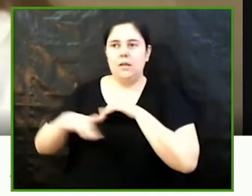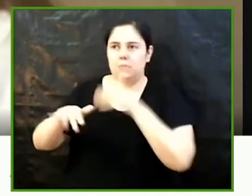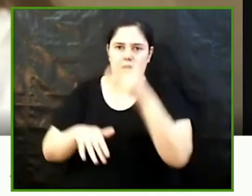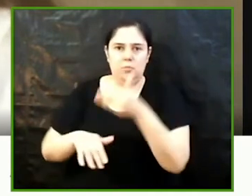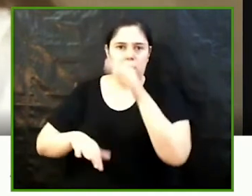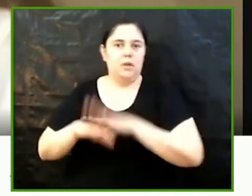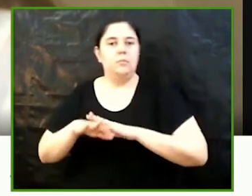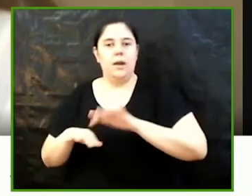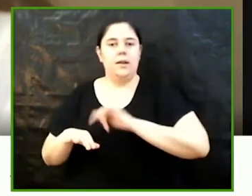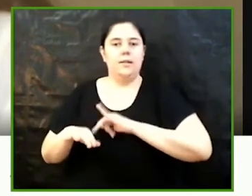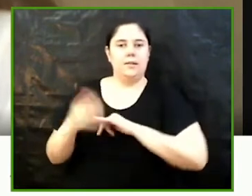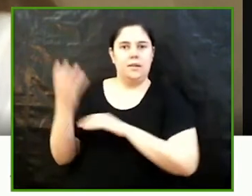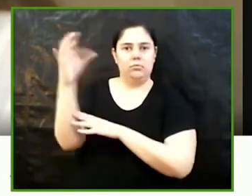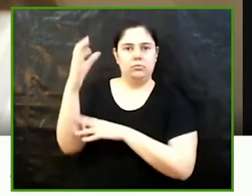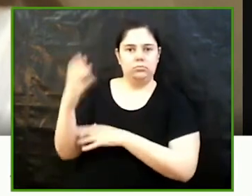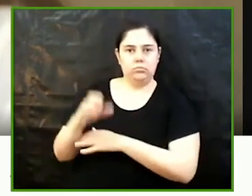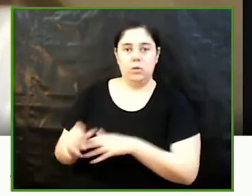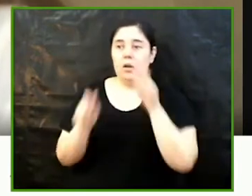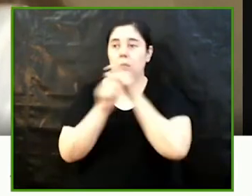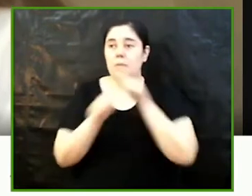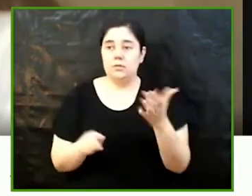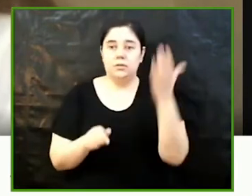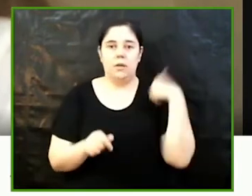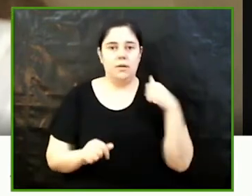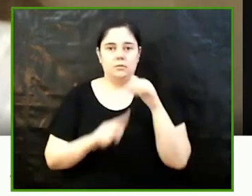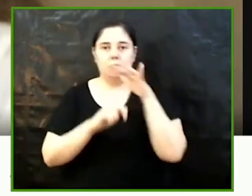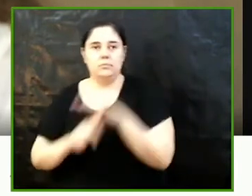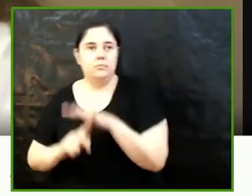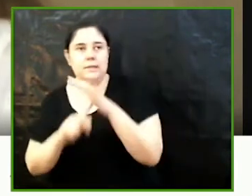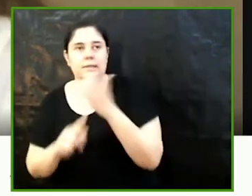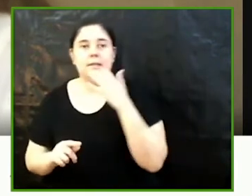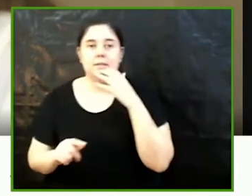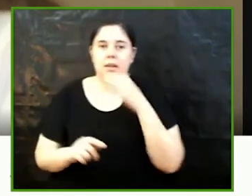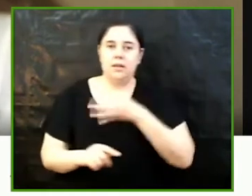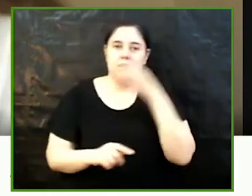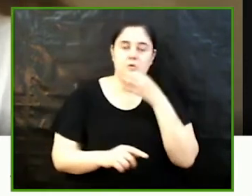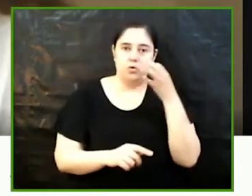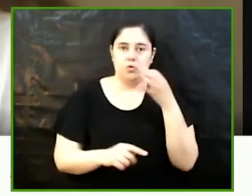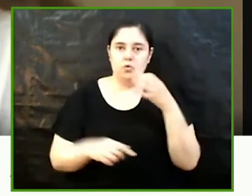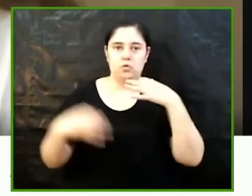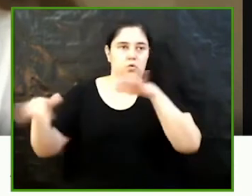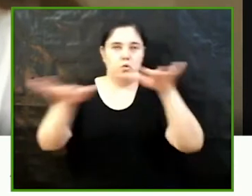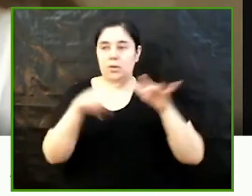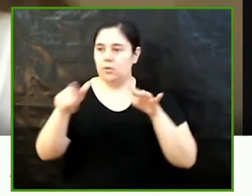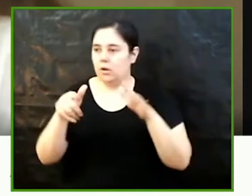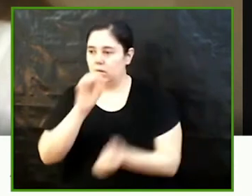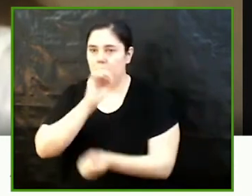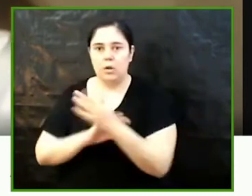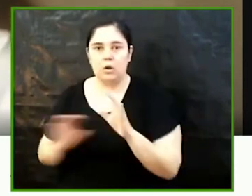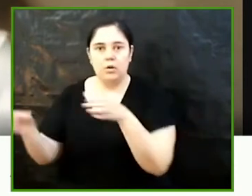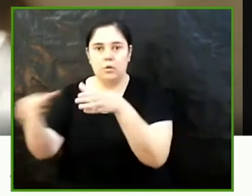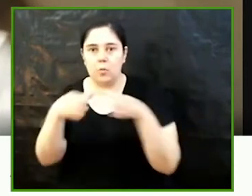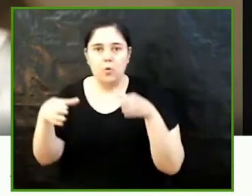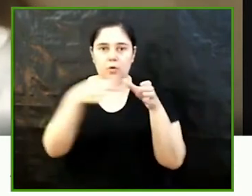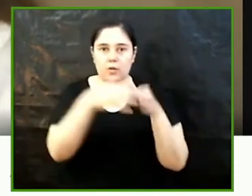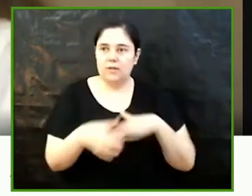identitària on moltes persones que històricament s'havien vist escloses dels discursos normatius han trobat l'oportunitat de crear comunitats i de reivindicar